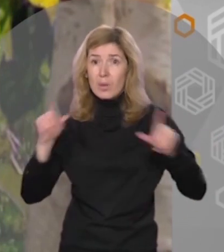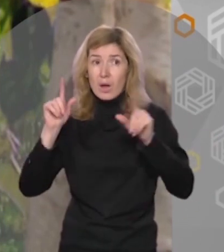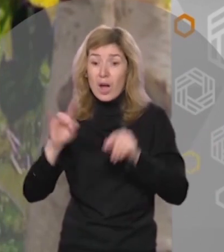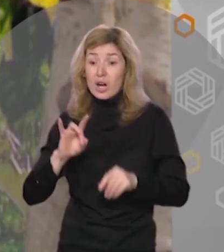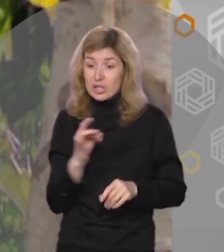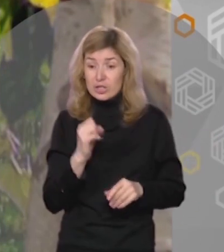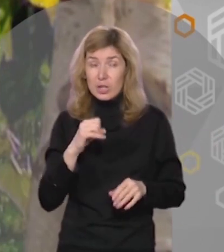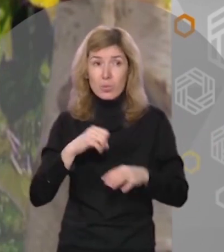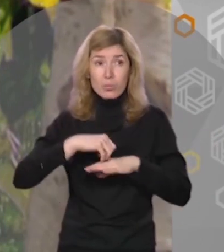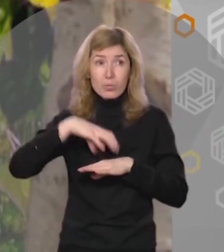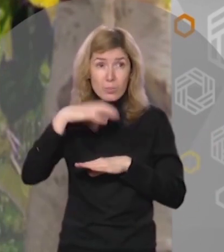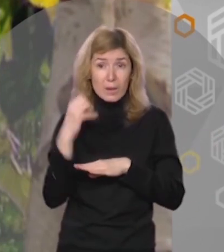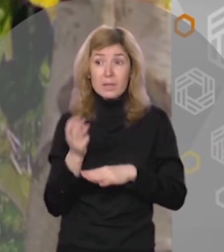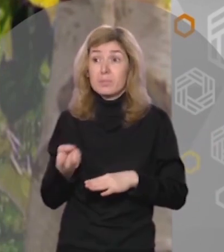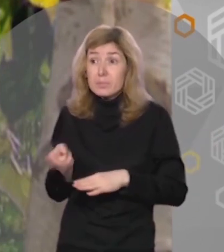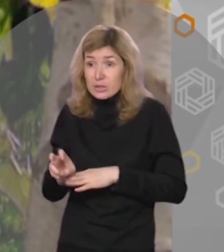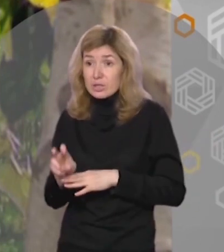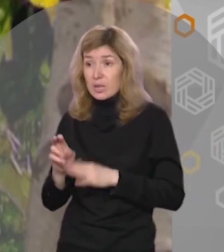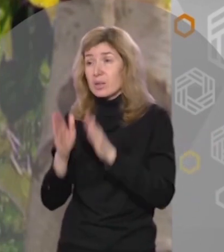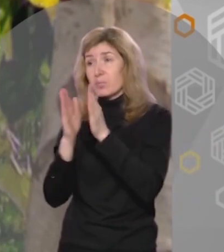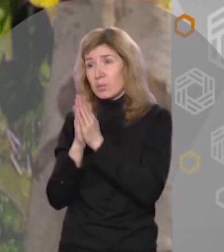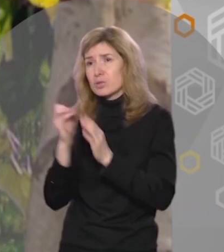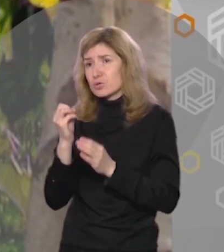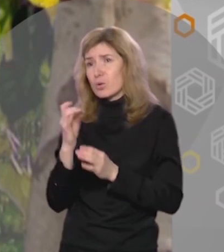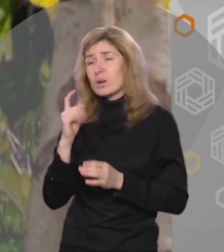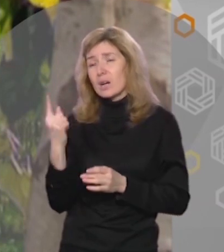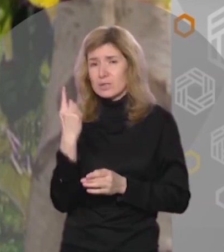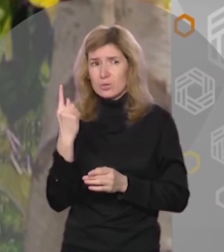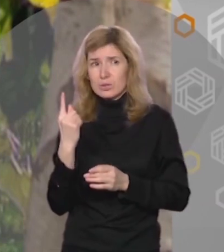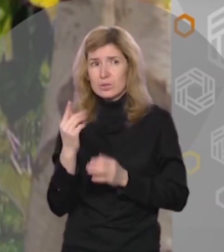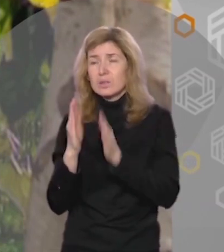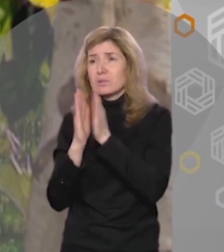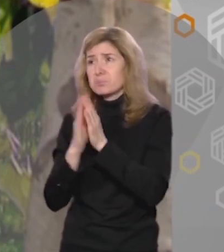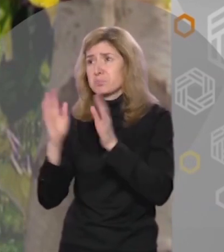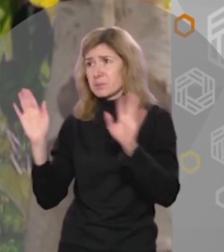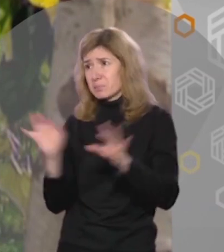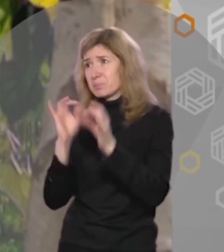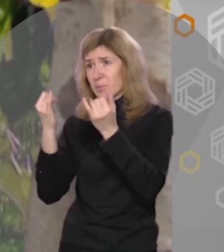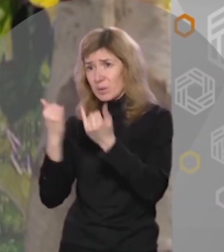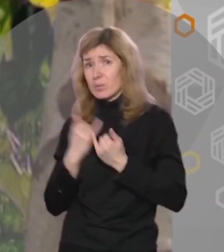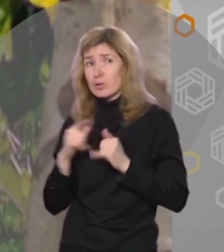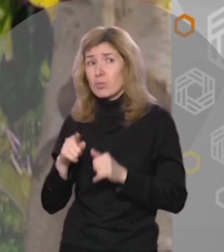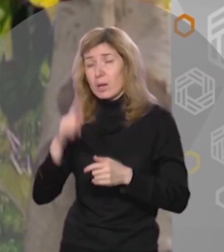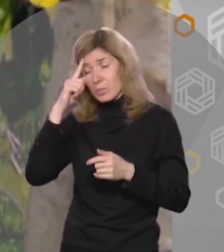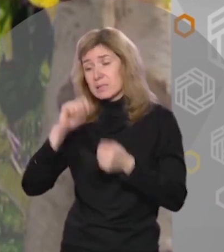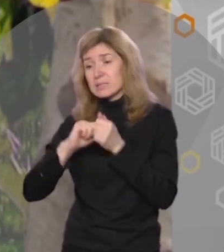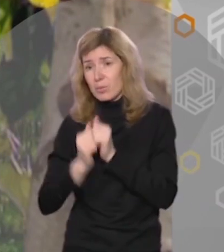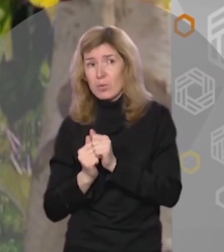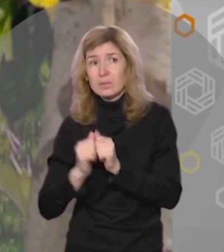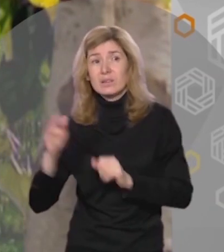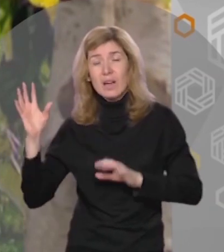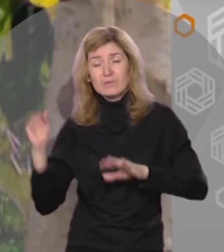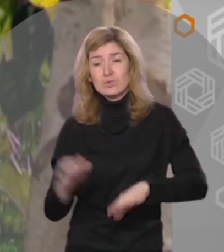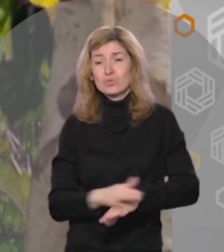и пушинка пришли к соловью И попросили его еще разочек Спеть свою песню Чтобы они могли запомнить ее